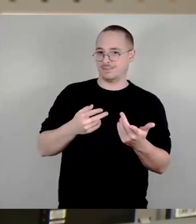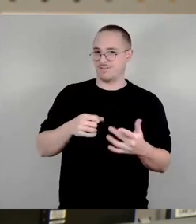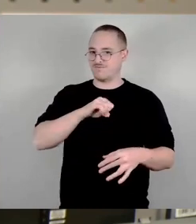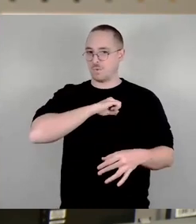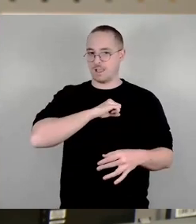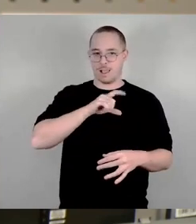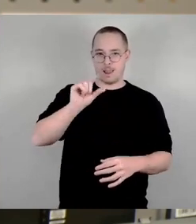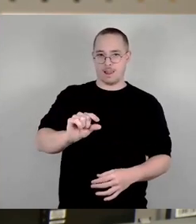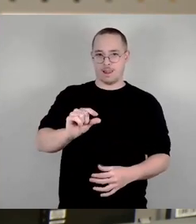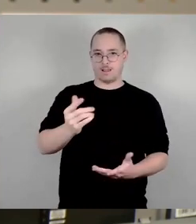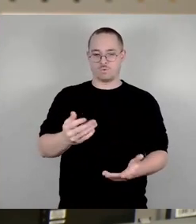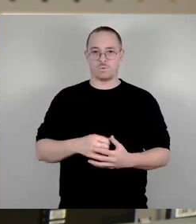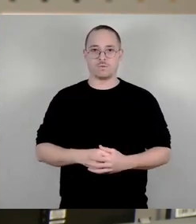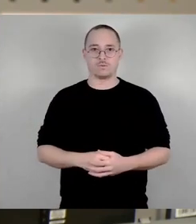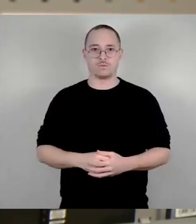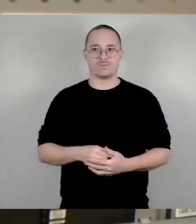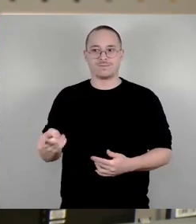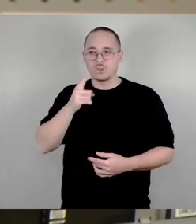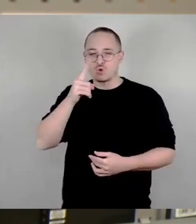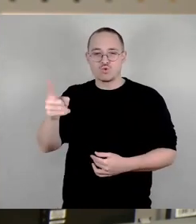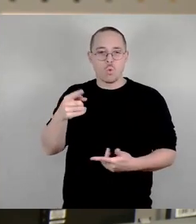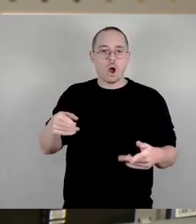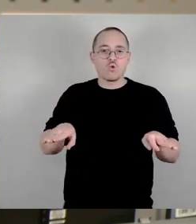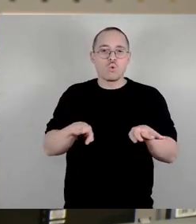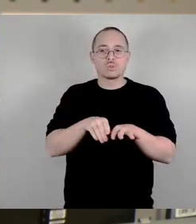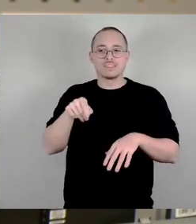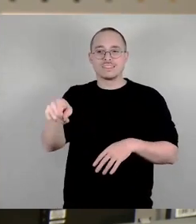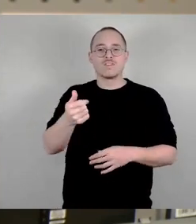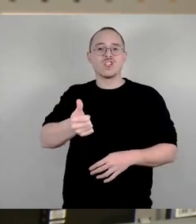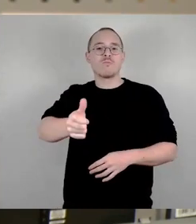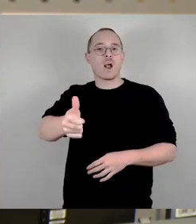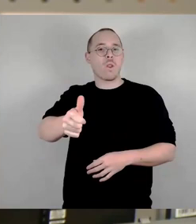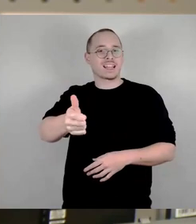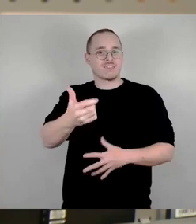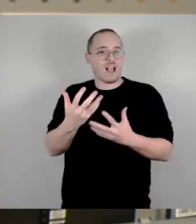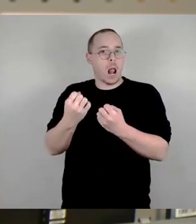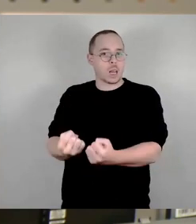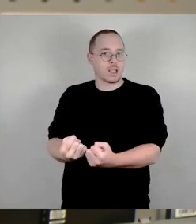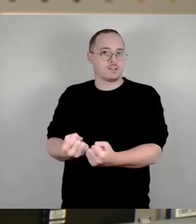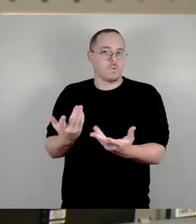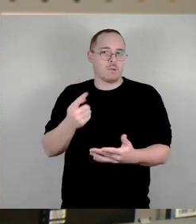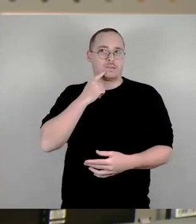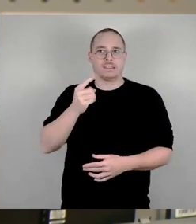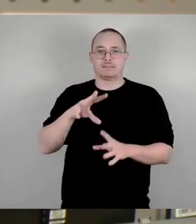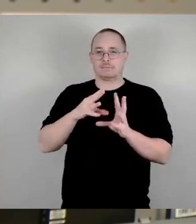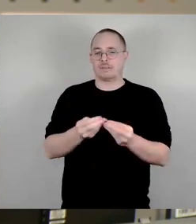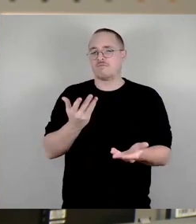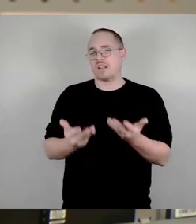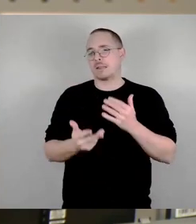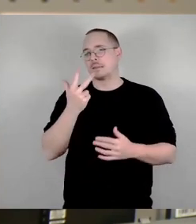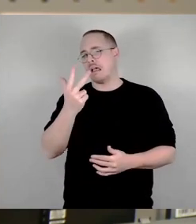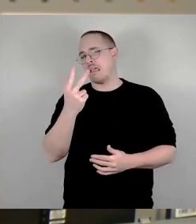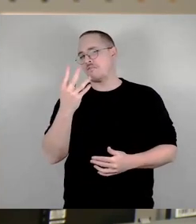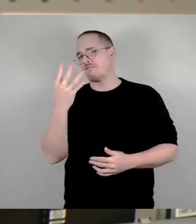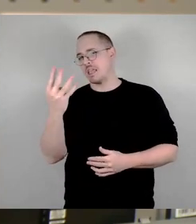Grundstücke, die spekulativ gehalten werden, ansetzt, dann dürfte das vielleicht drei, vier Millionen ergeben. Das merkt also, wenn man das zurückverteilt, niemand.